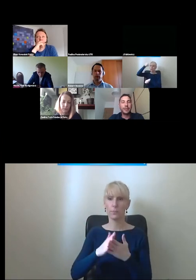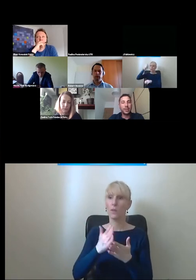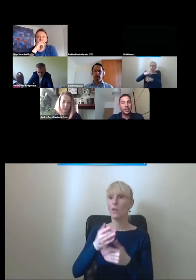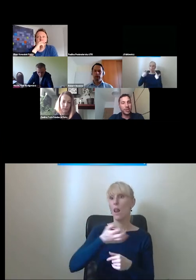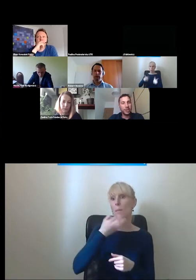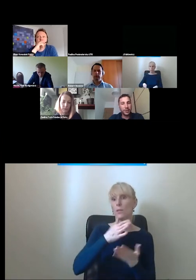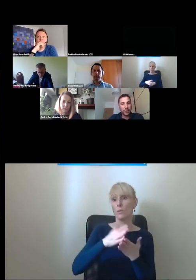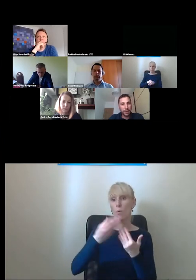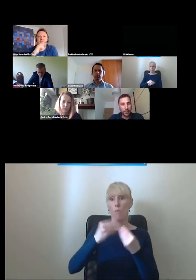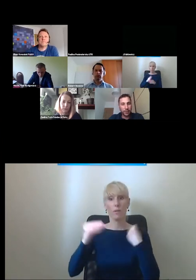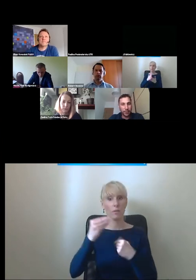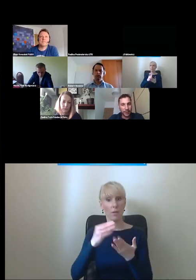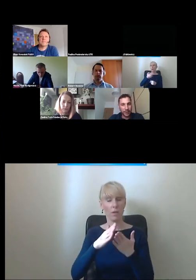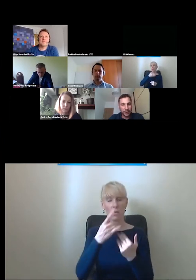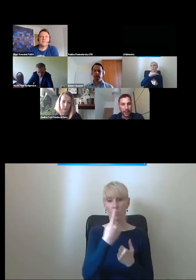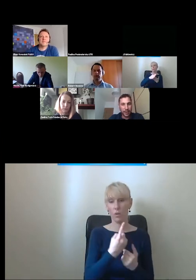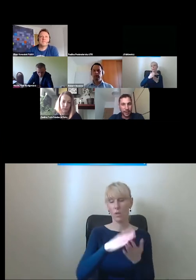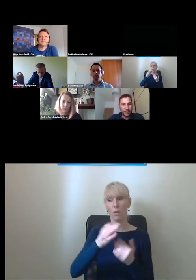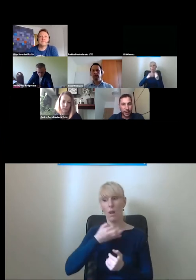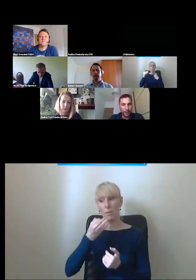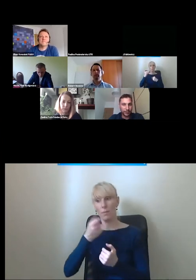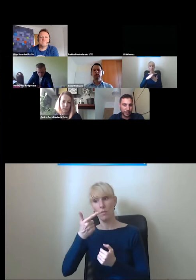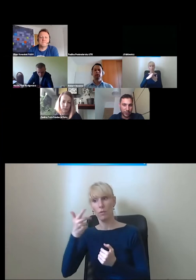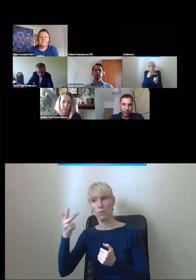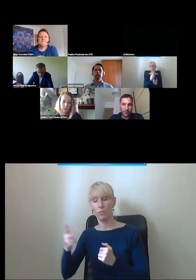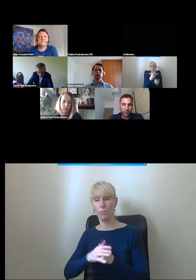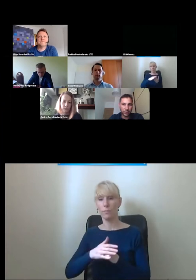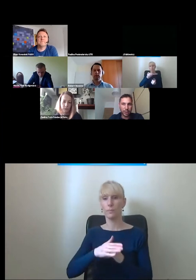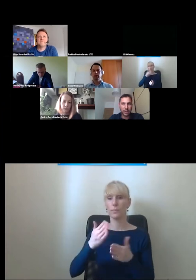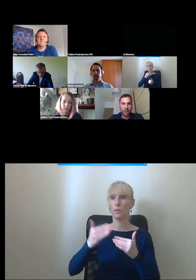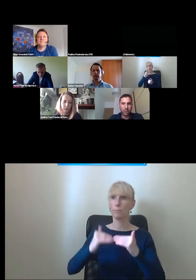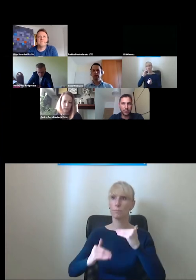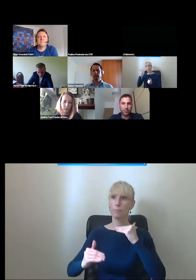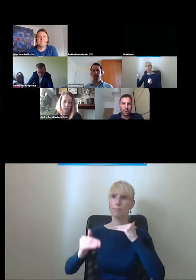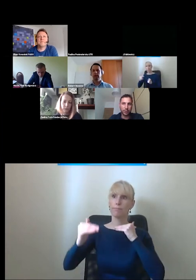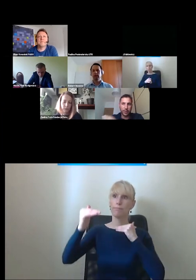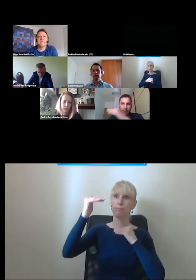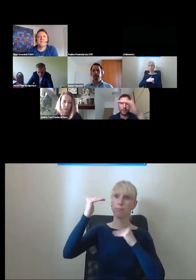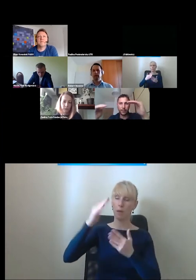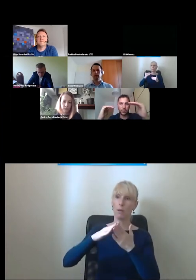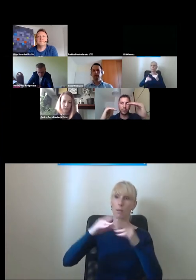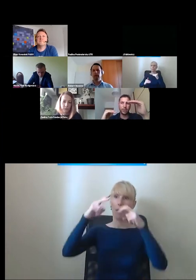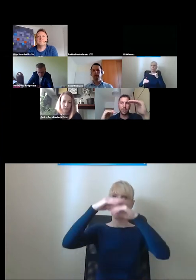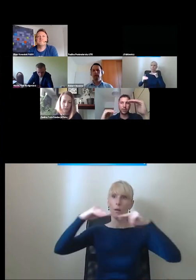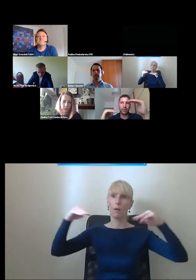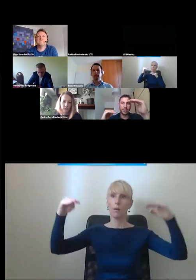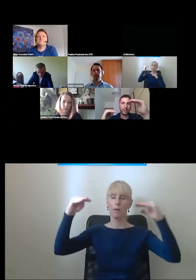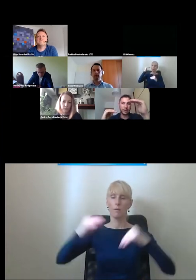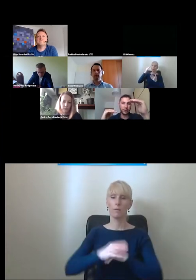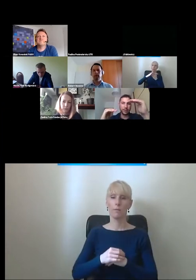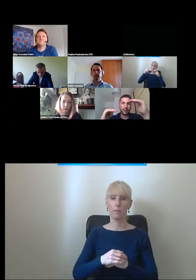aby był więcej niż jeden dźwig osobowy prowadzący na peron, czyli już z poziomu anteresoli, bo już z reguły mamy dwa poziomy